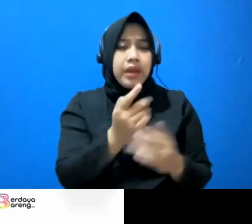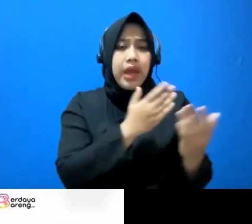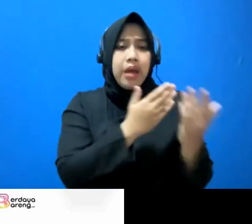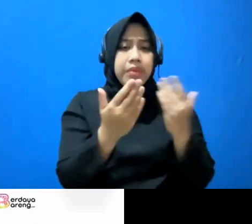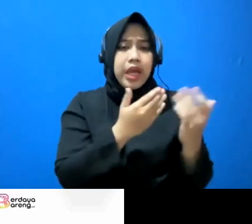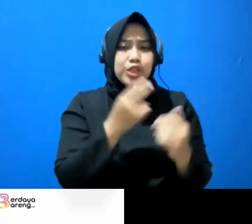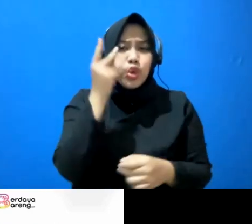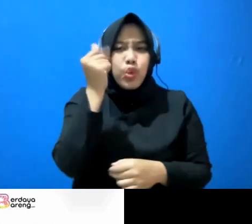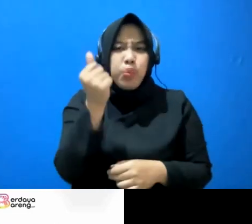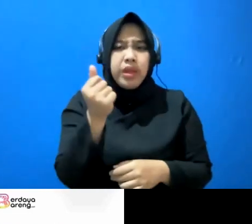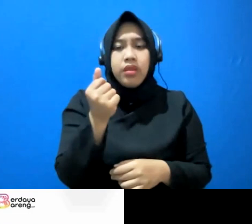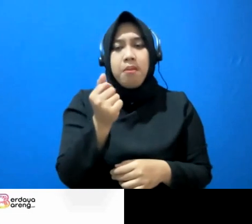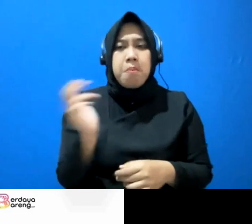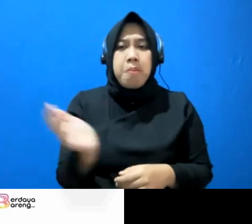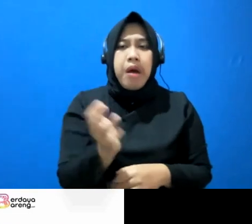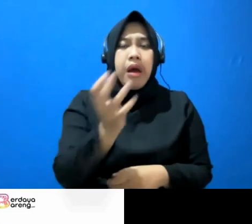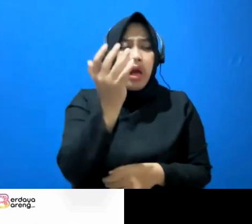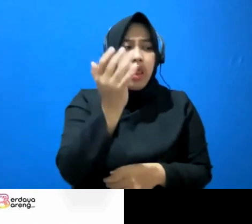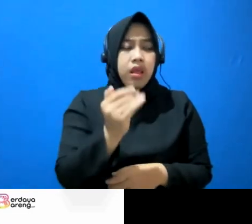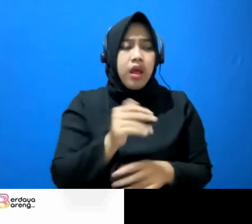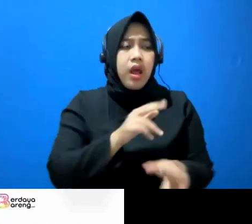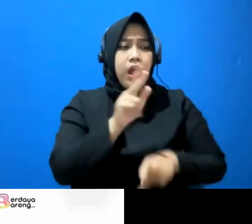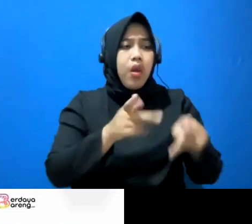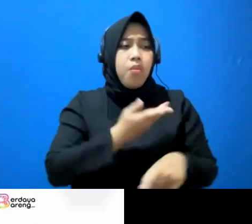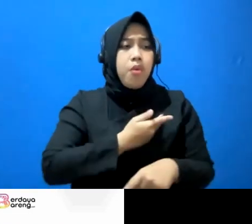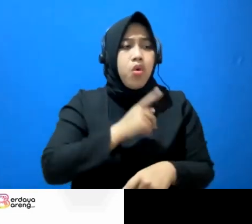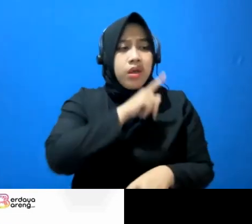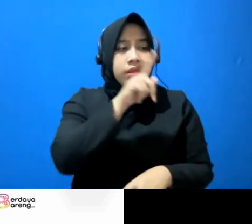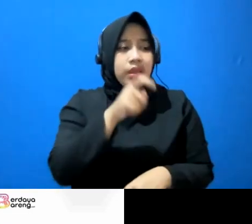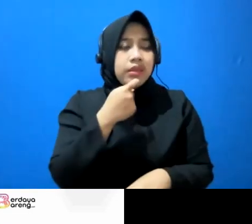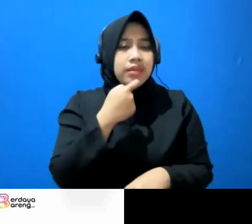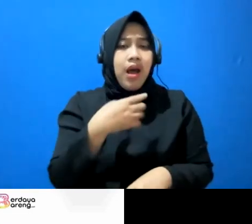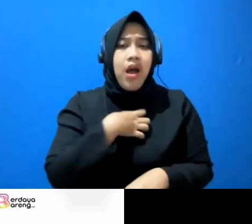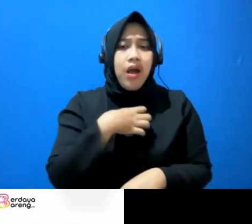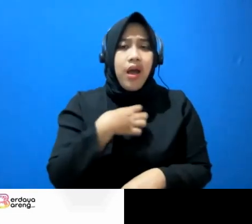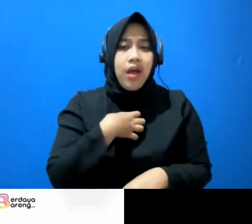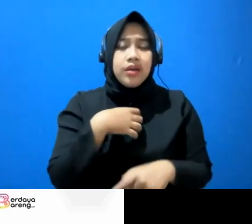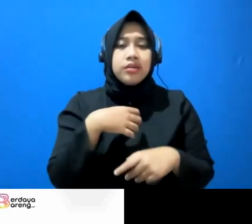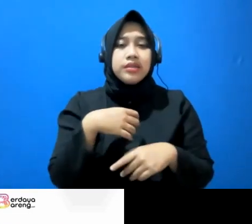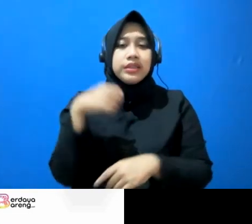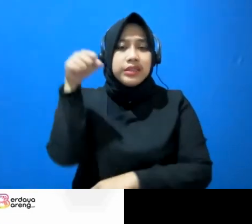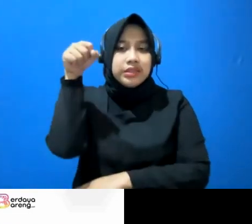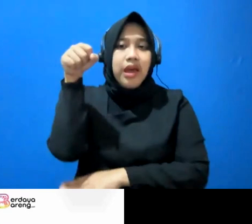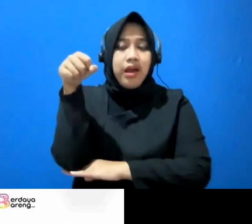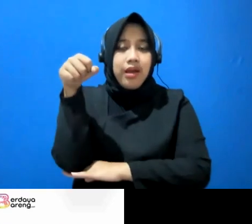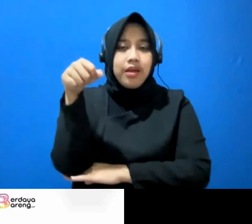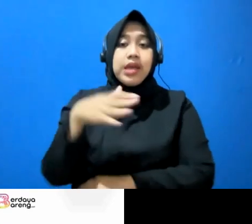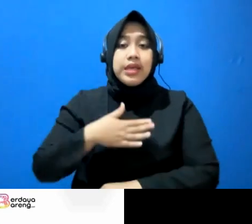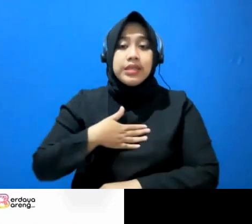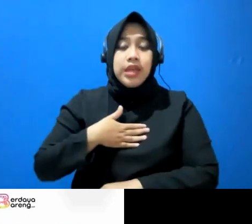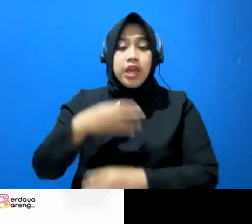ha-ha dari tersangka. Ya. Maka saya sampaikan